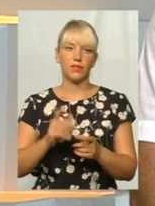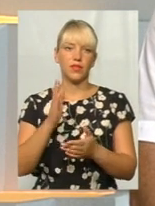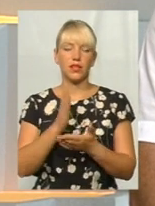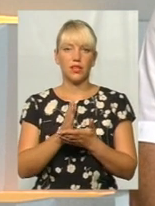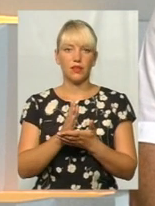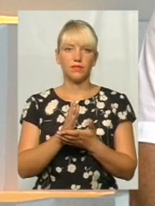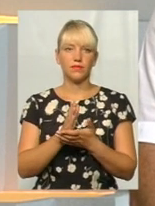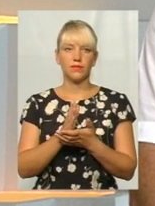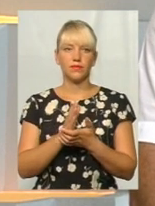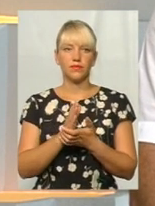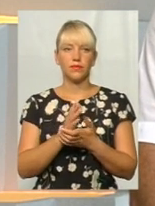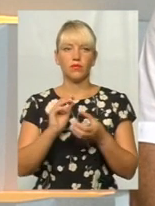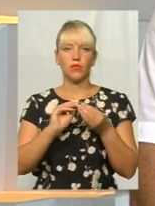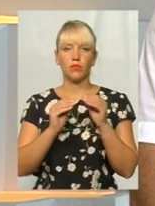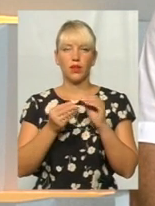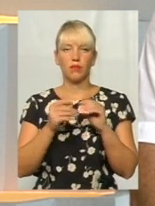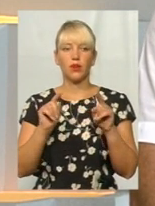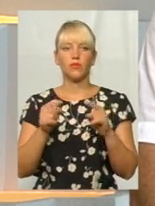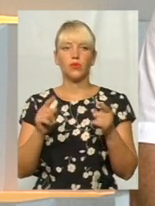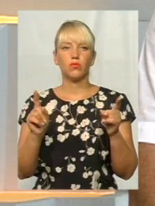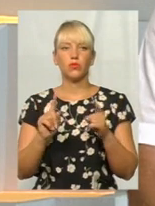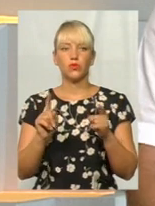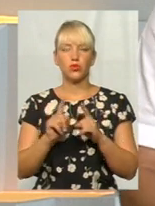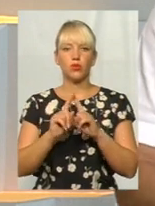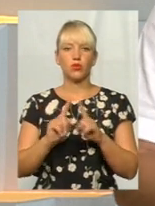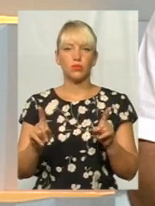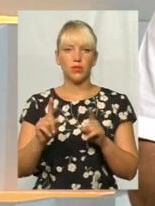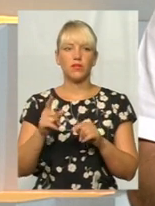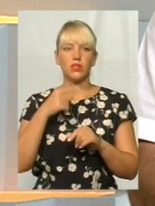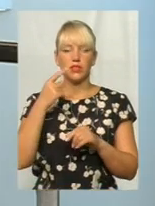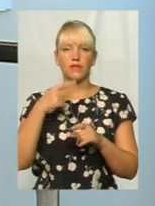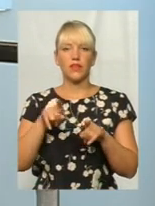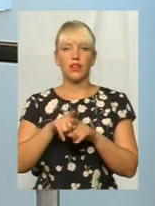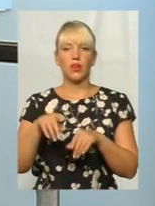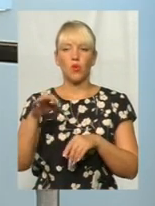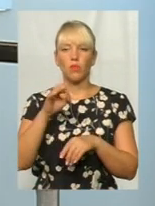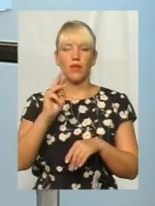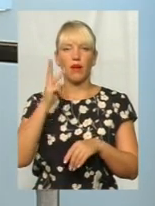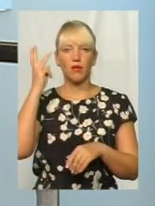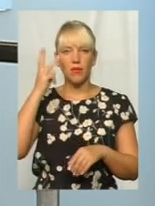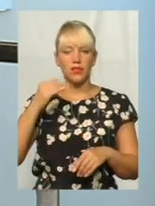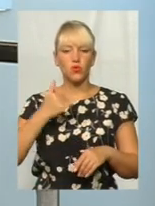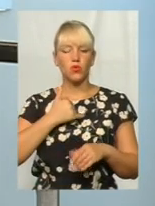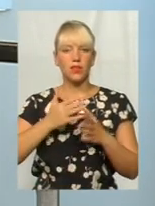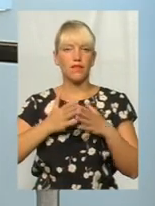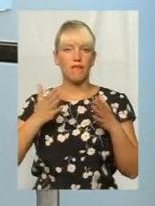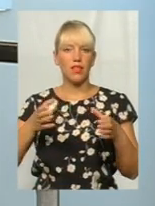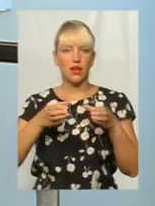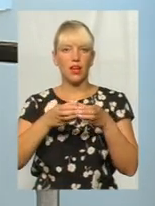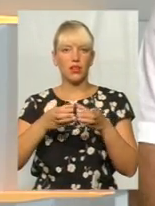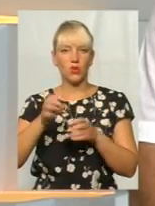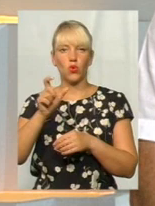певна проблема, тому що особливо в такій області, як Хмельницька, в нас велика категорія людей, які